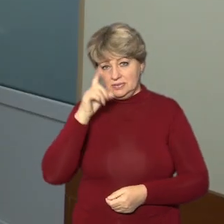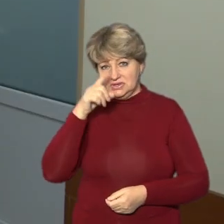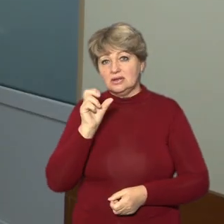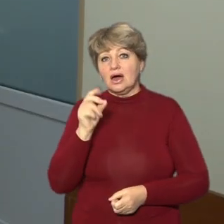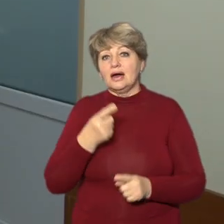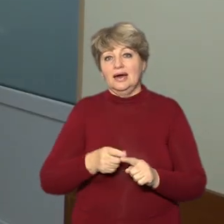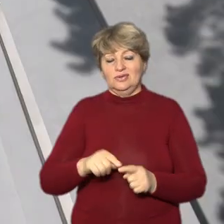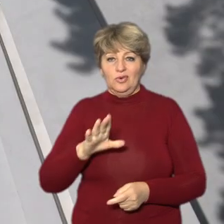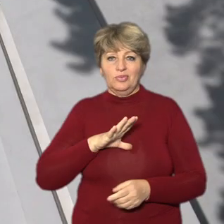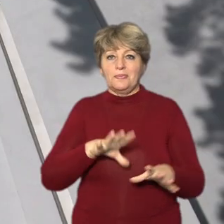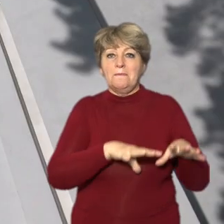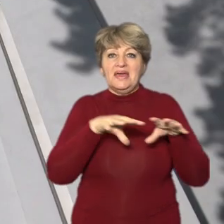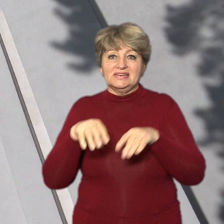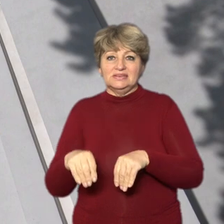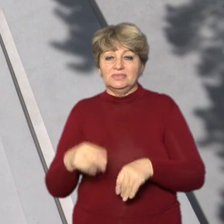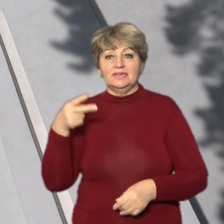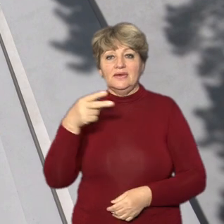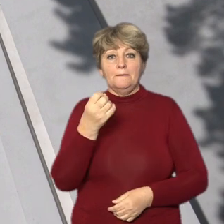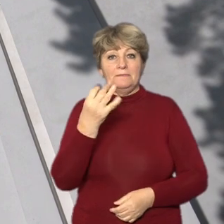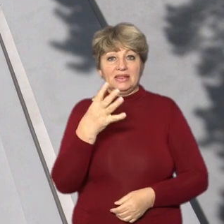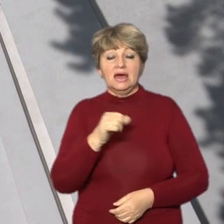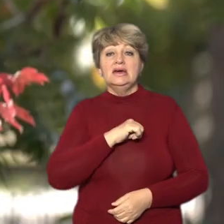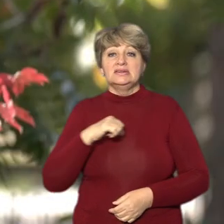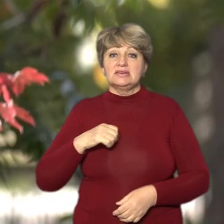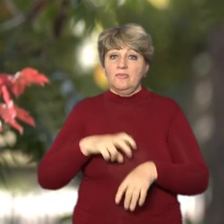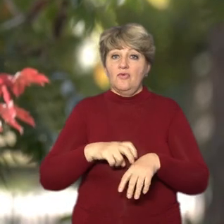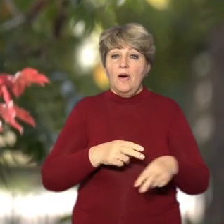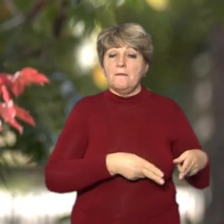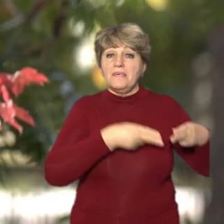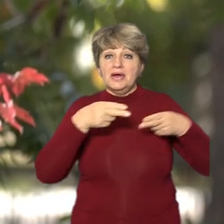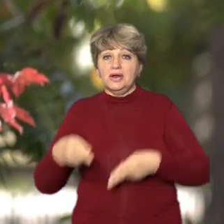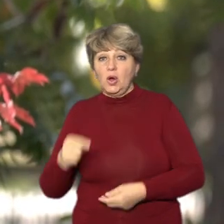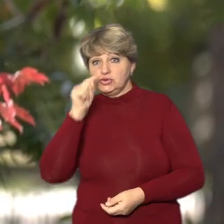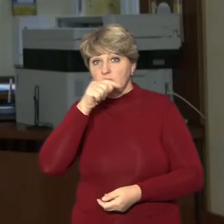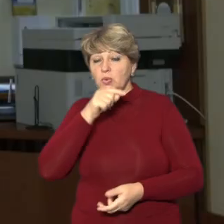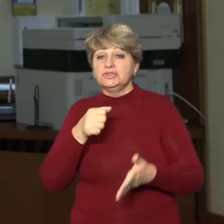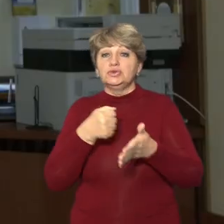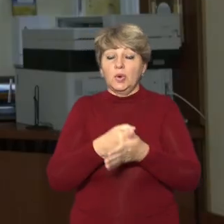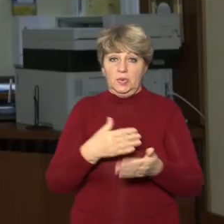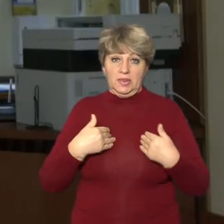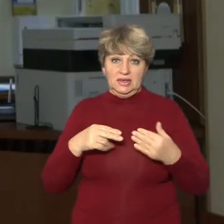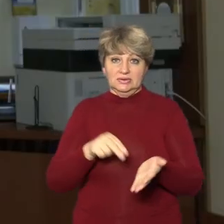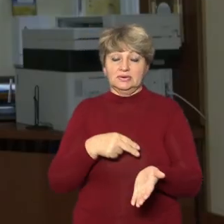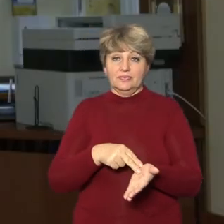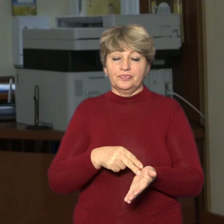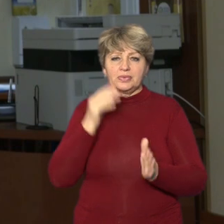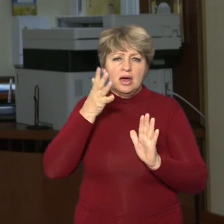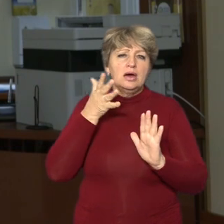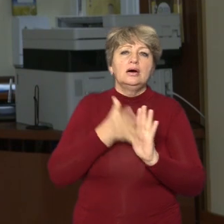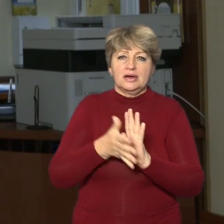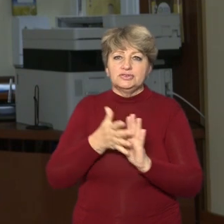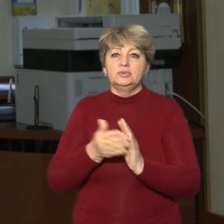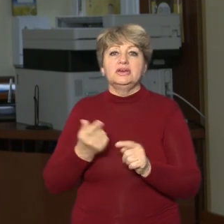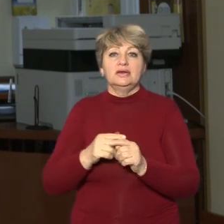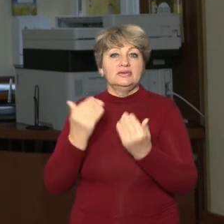бути переселенцем. 2015-го лікар з родини переїхав з Луганська до Черкас. Розумієш відчасть цих людей